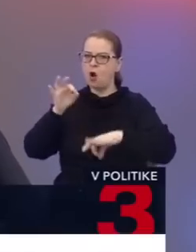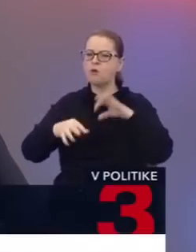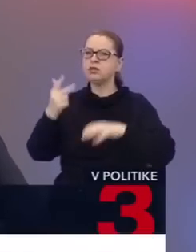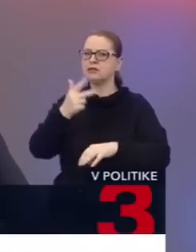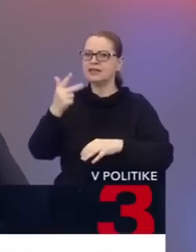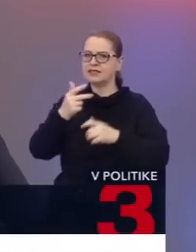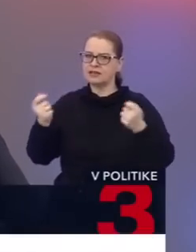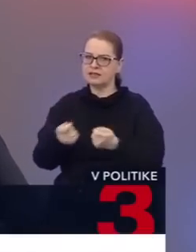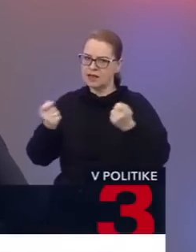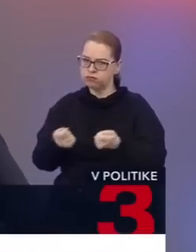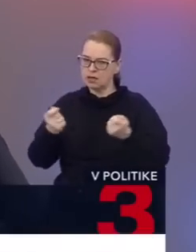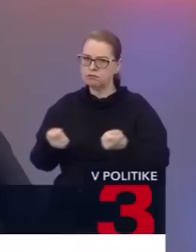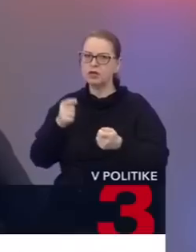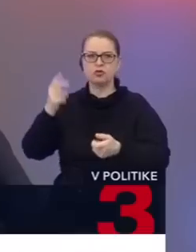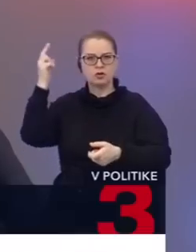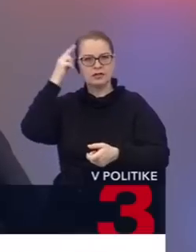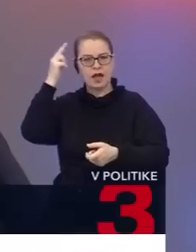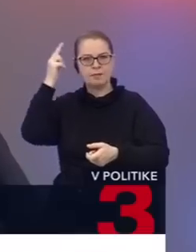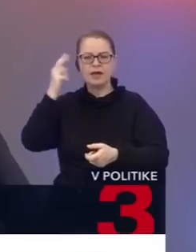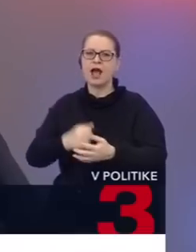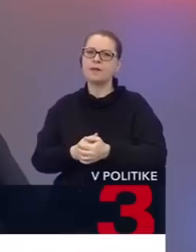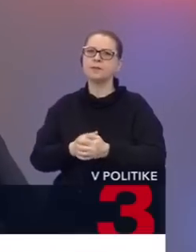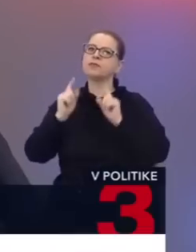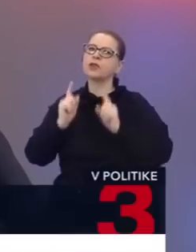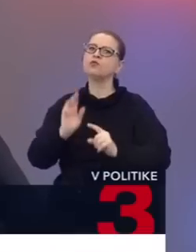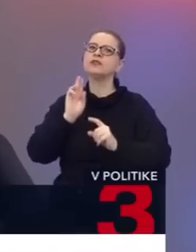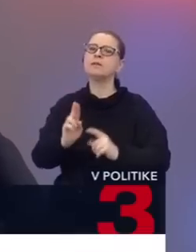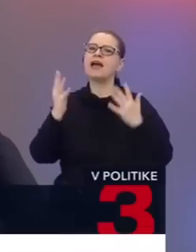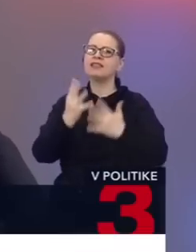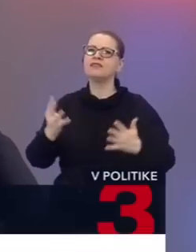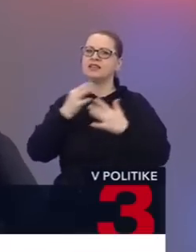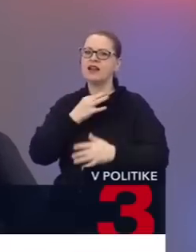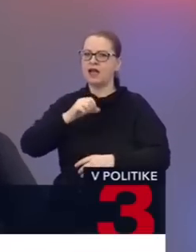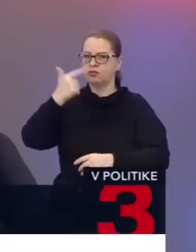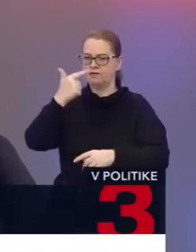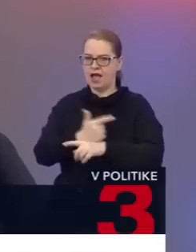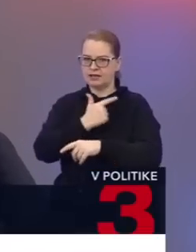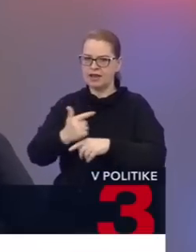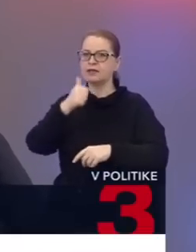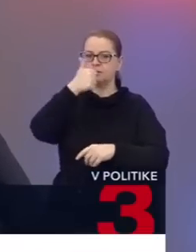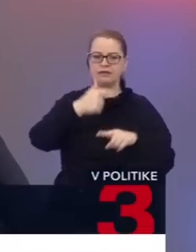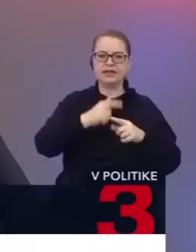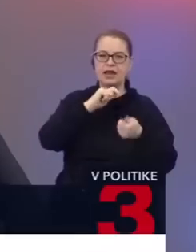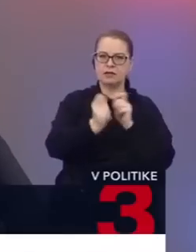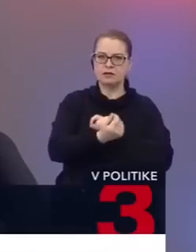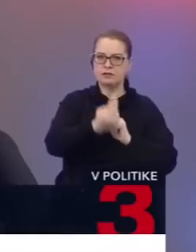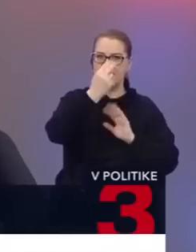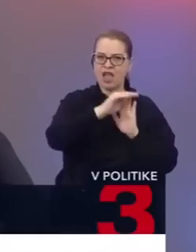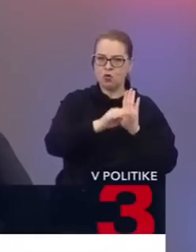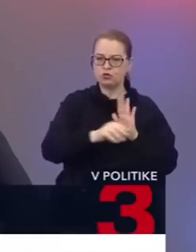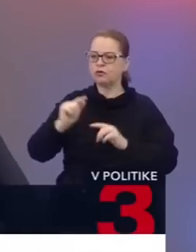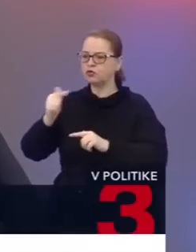septembra. To znamená, že musíte mať ale 90 hlasov dvakrát. Prvý raz, aby ste urobili zmenu ústavy a druhý raz, aby ste